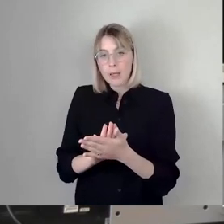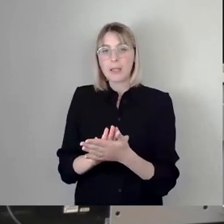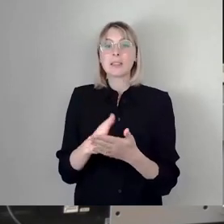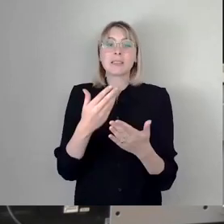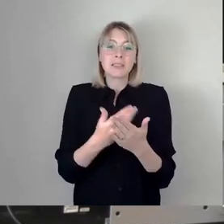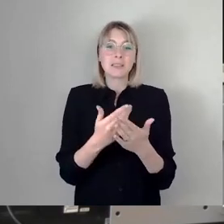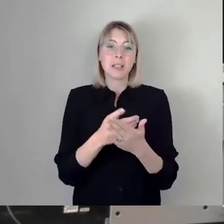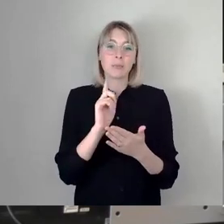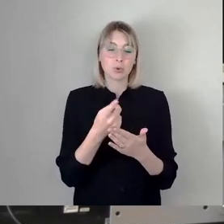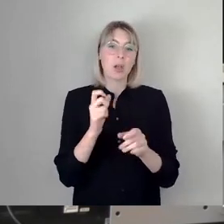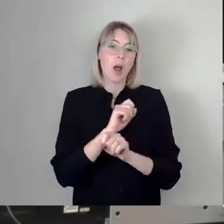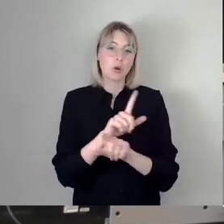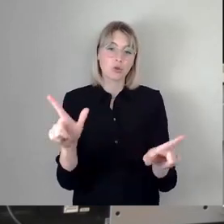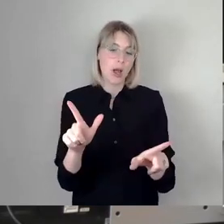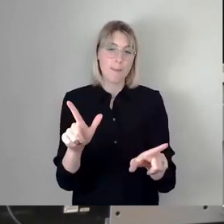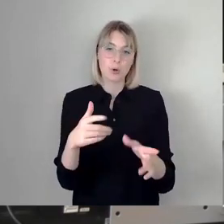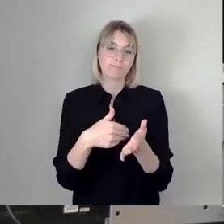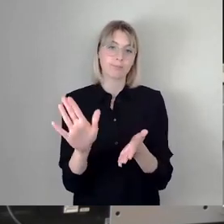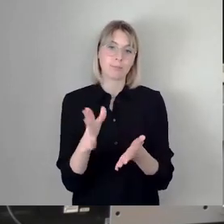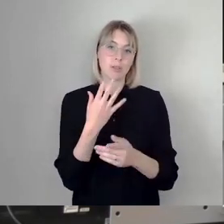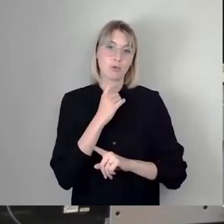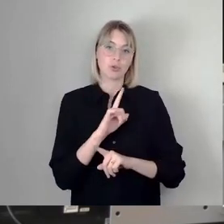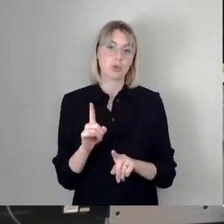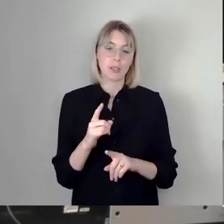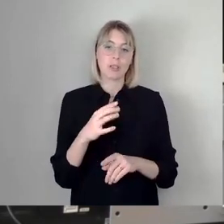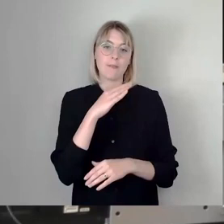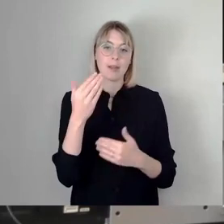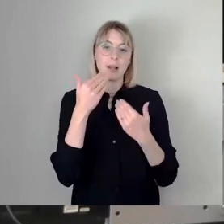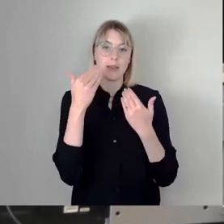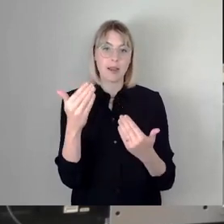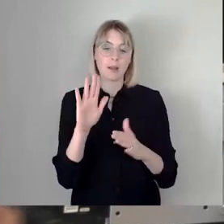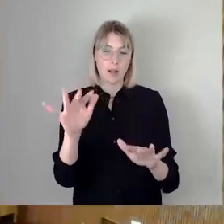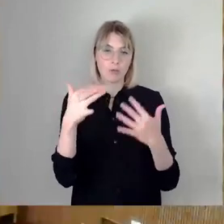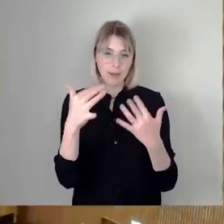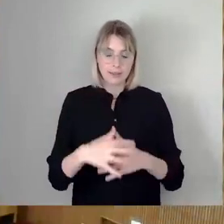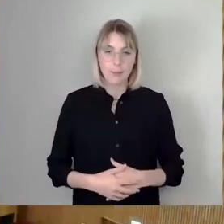Ausschreibung absehen wollen. Vielen Dank für Ihre Aufmerksamkeit.